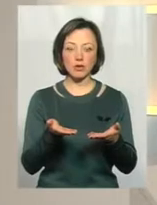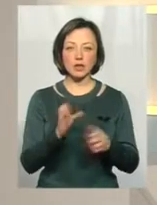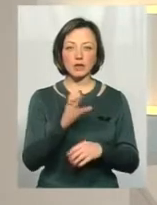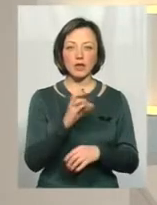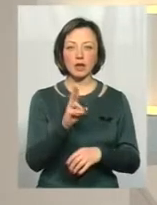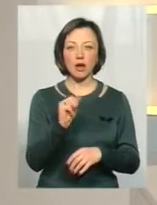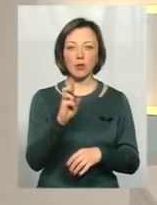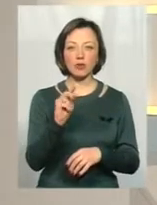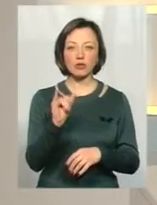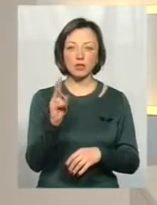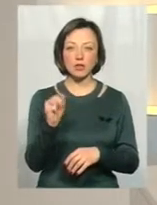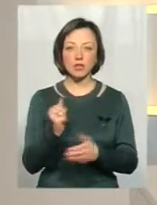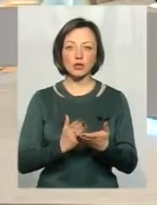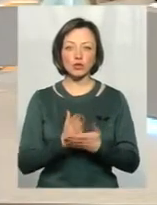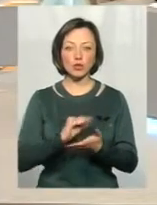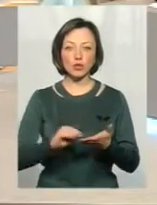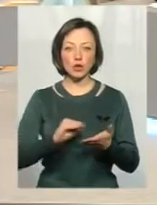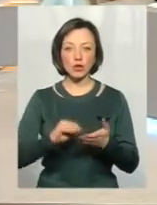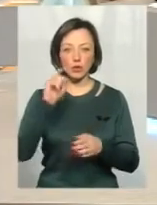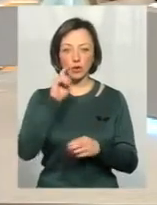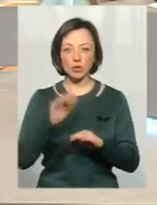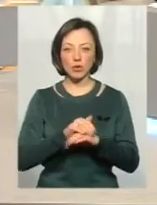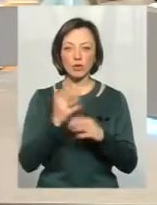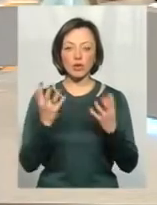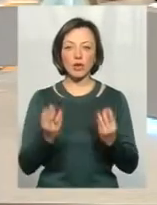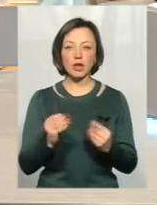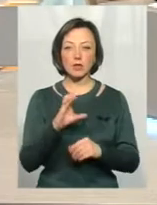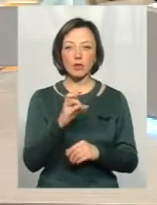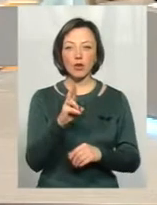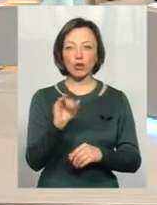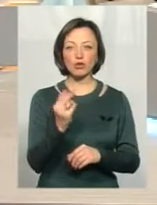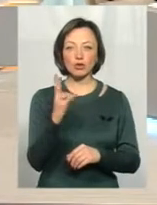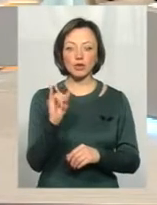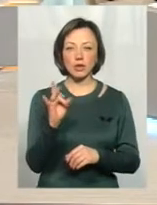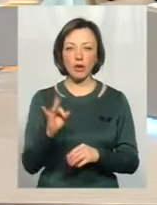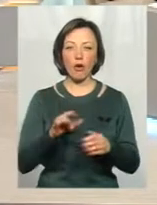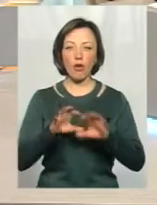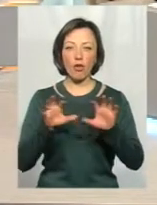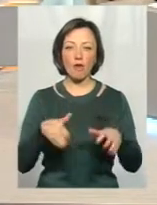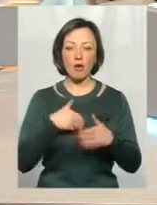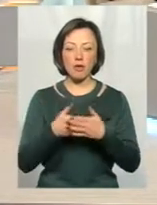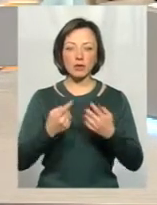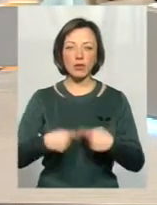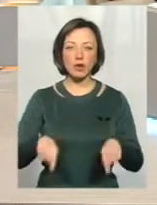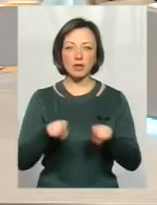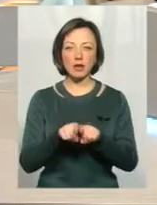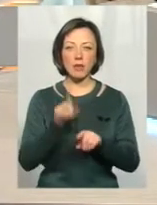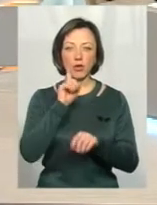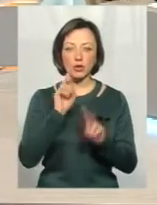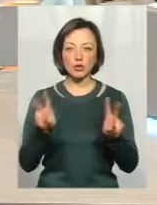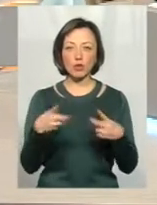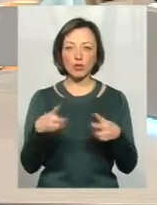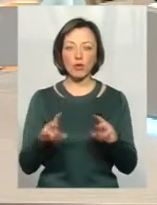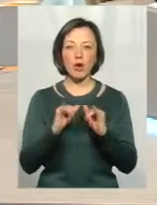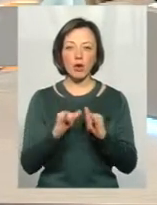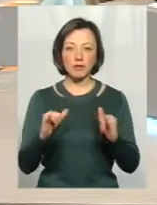Світлана Кабачинська, заслужений журналіст України. Доброго дня. Та Степан Кушнір, голова громадської організації «Хмельницький молодіжний клуб